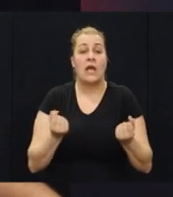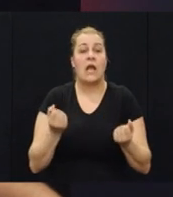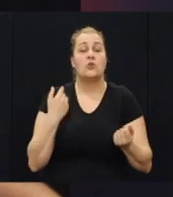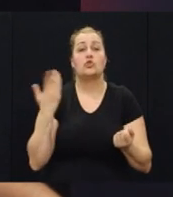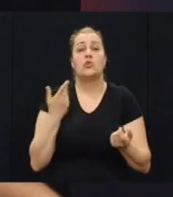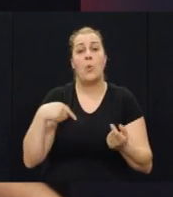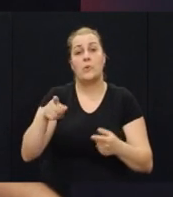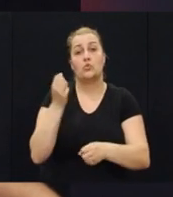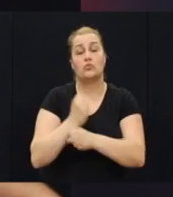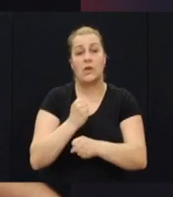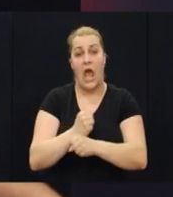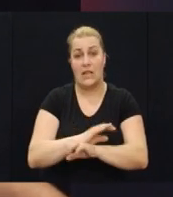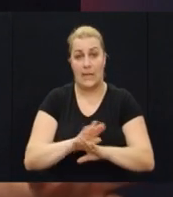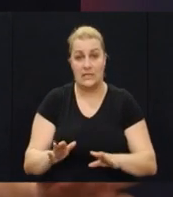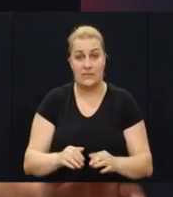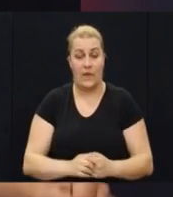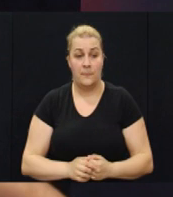zadaće izvršavali.